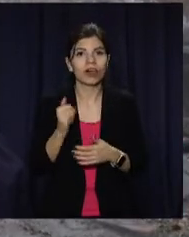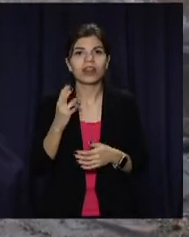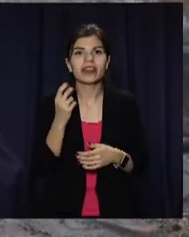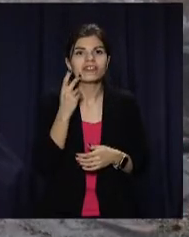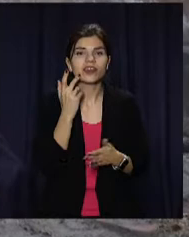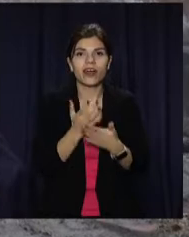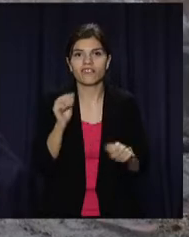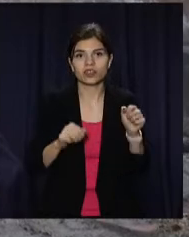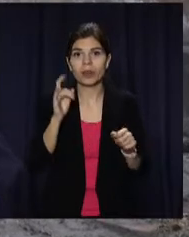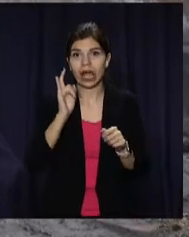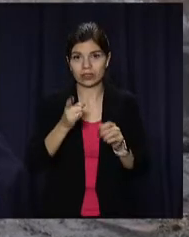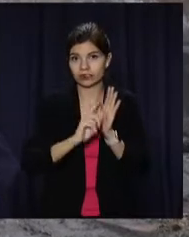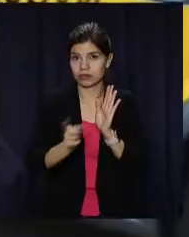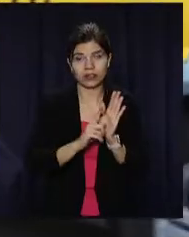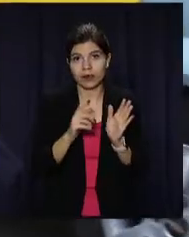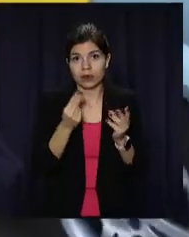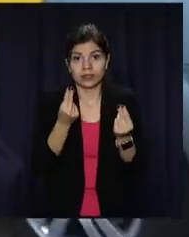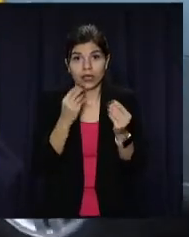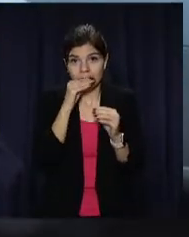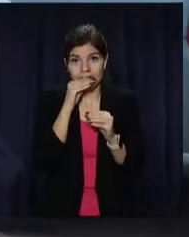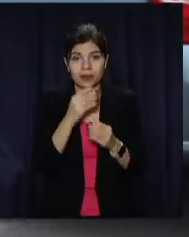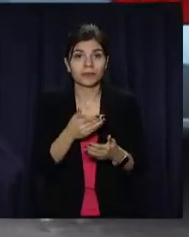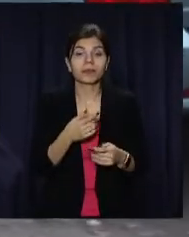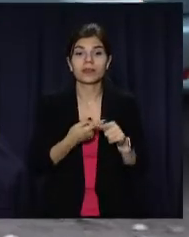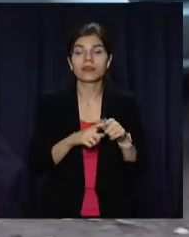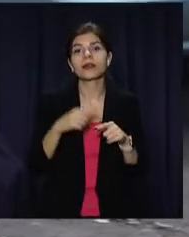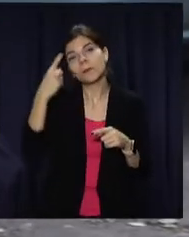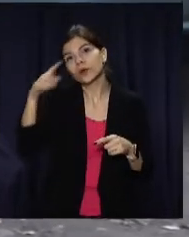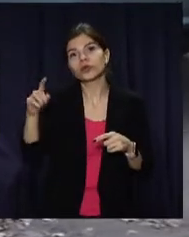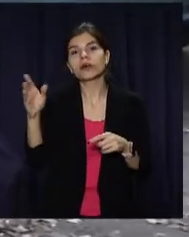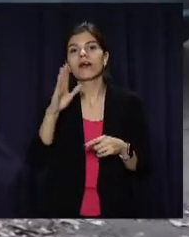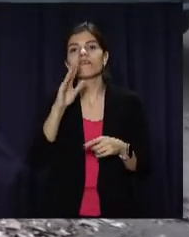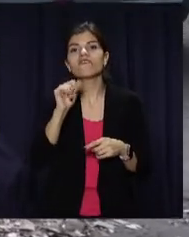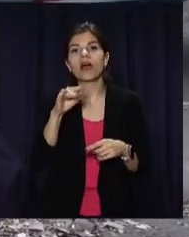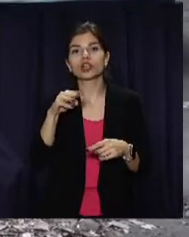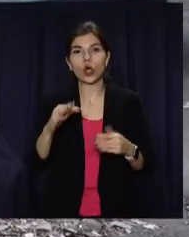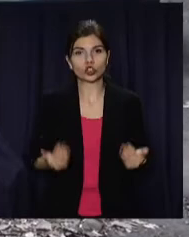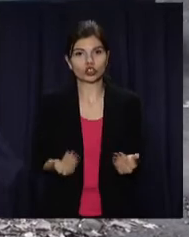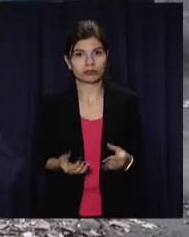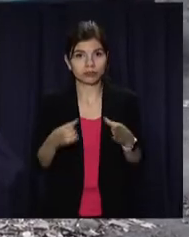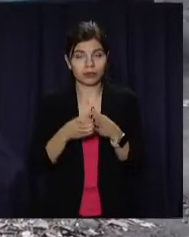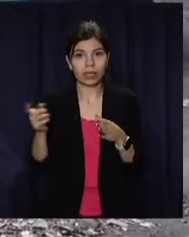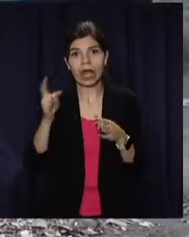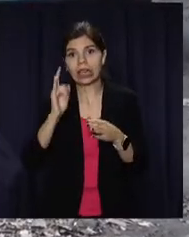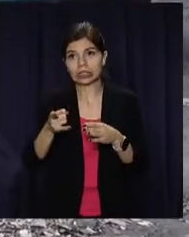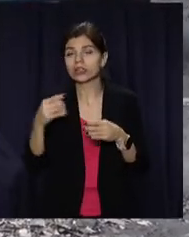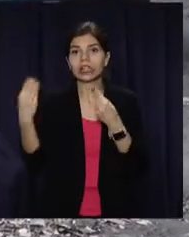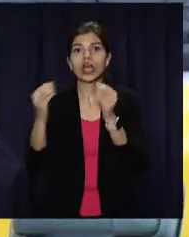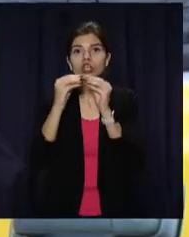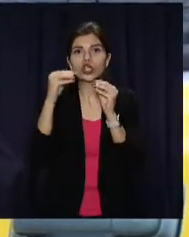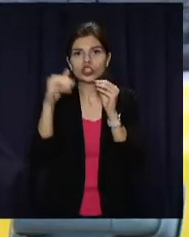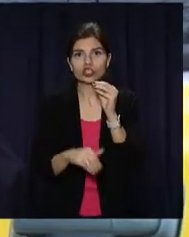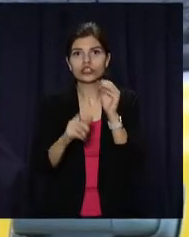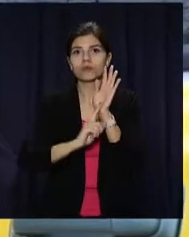завжди є можливість на таксі поїхати. Ініціатор програми «Благодійний фонд Варто жити» – одна із мереж таксі надала їм 10 тисяч